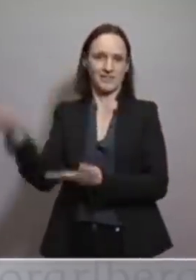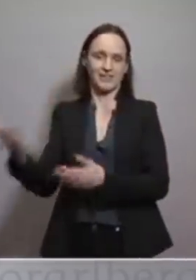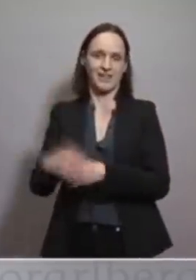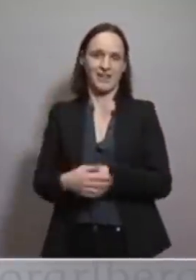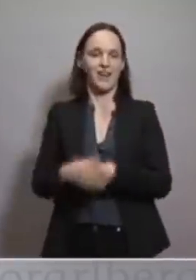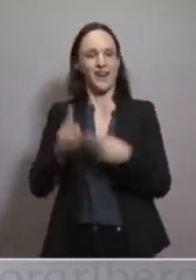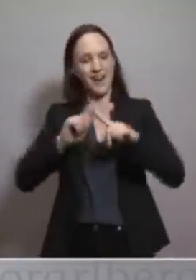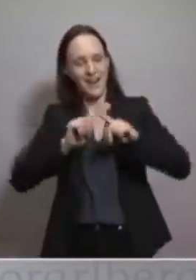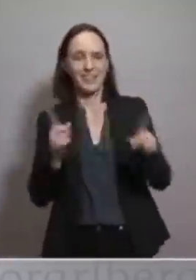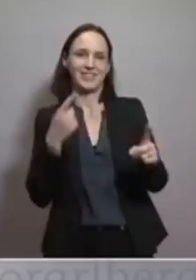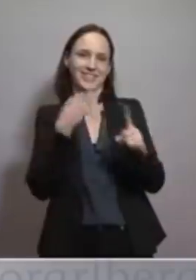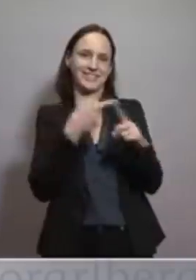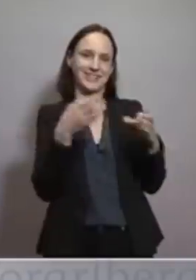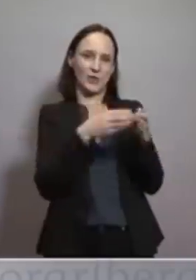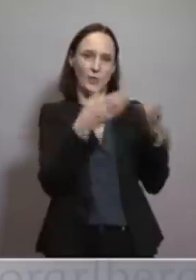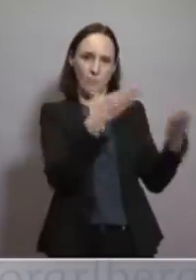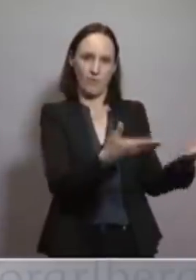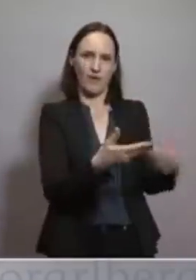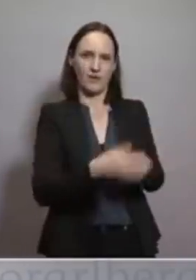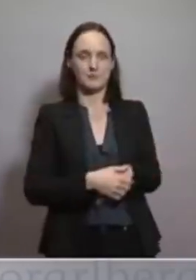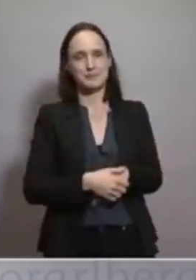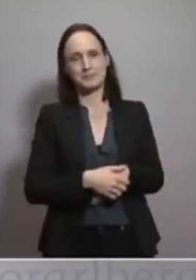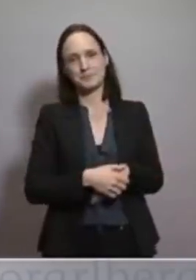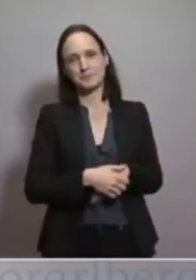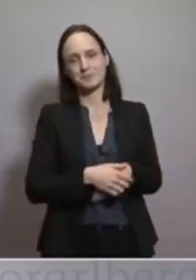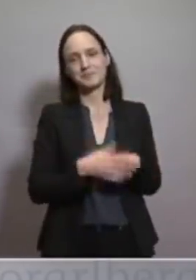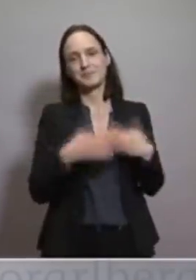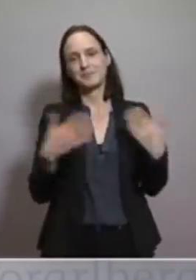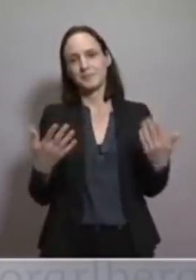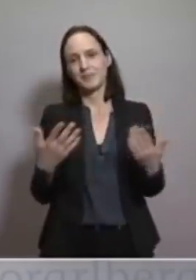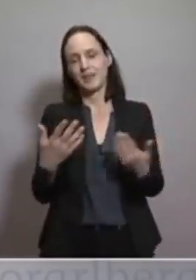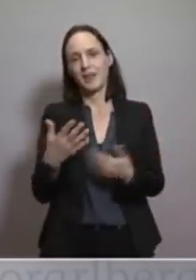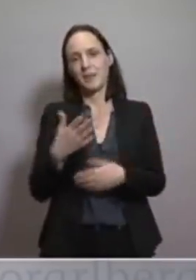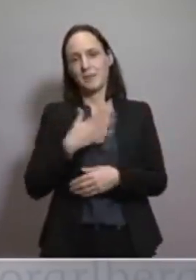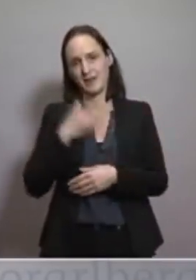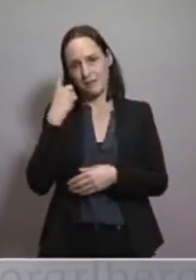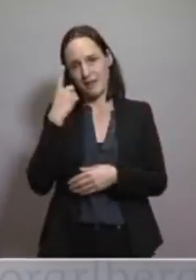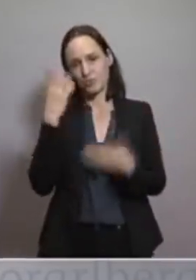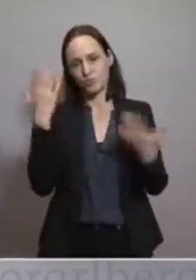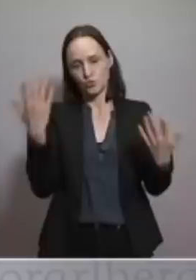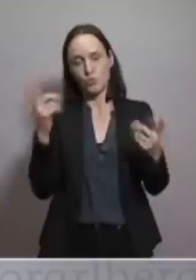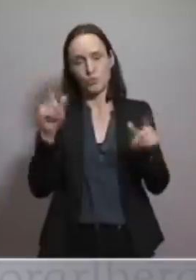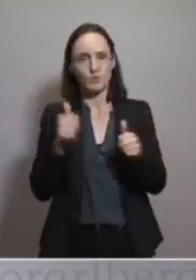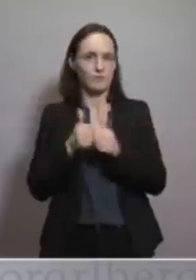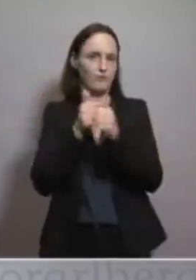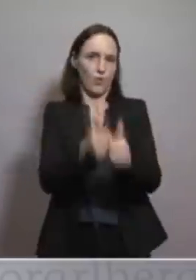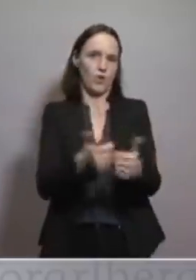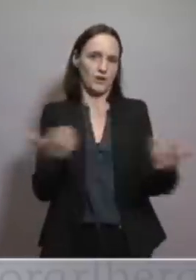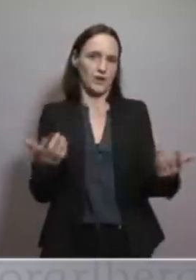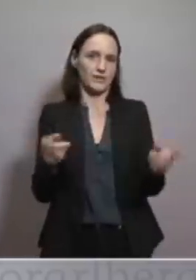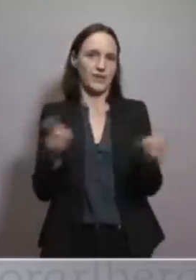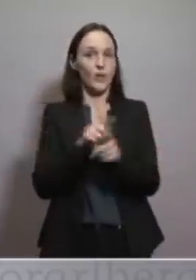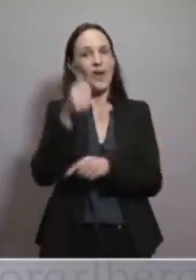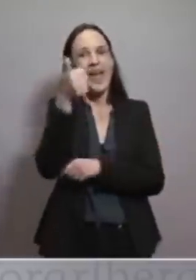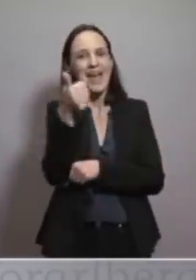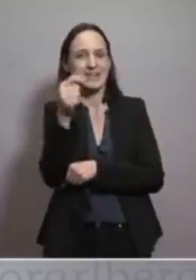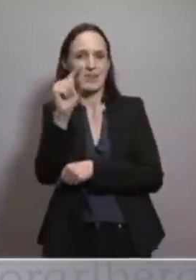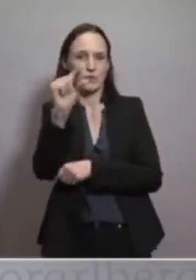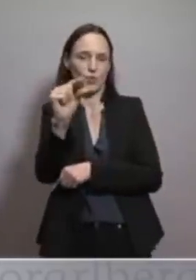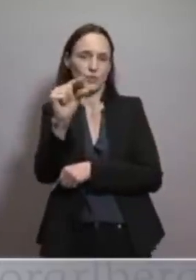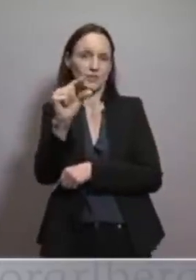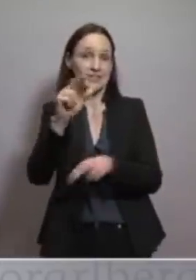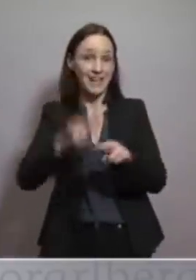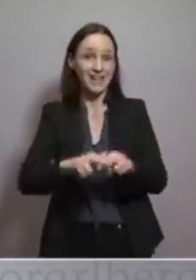dann anderen Zielgruppe vorgesehen. Und ich war der Meinung, daran hat man sich zu halten, auch wenn nur eine einzige Dosis übrig bleibt.